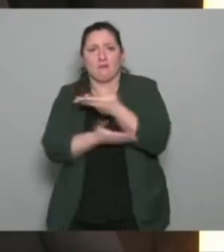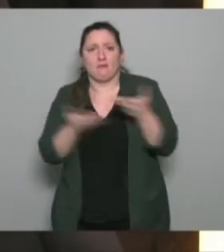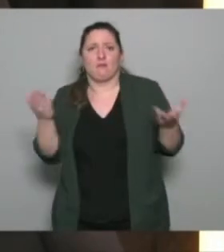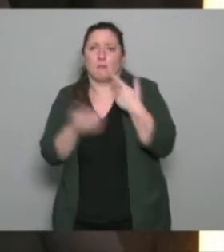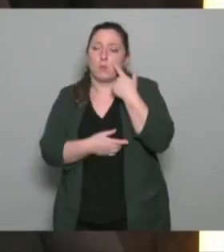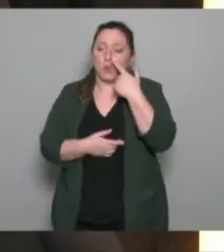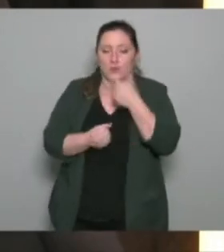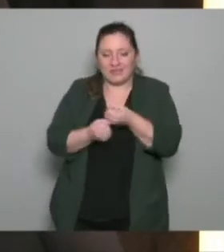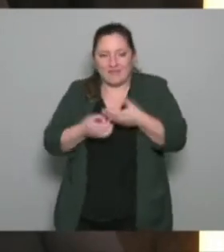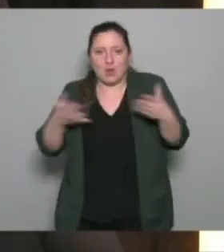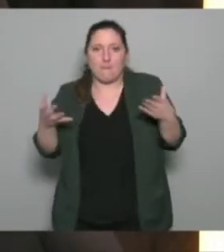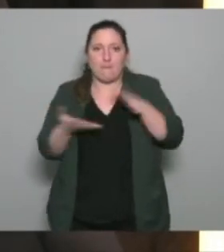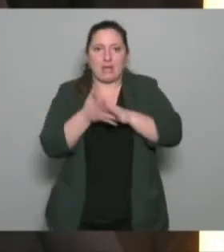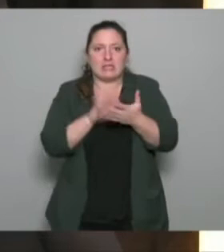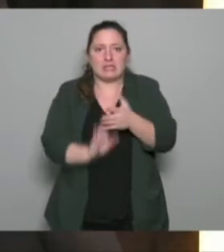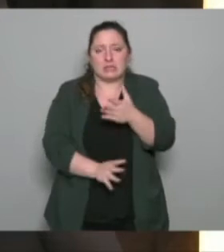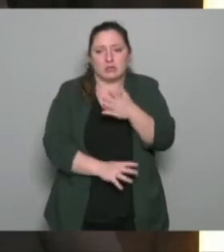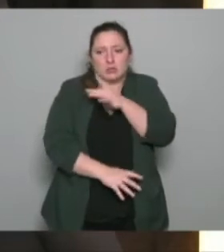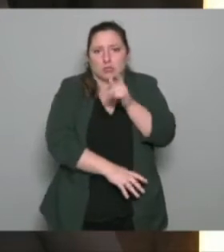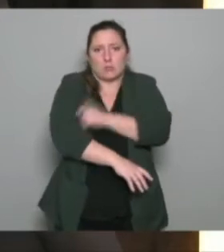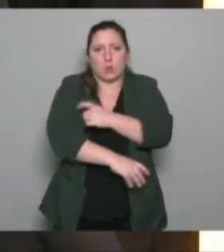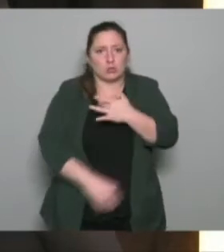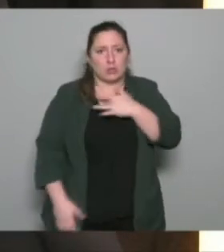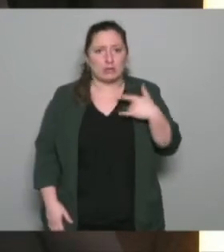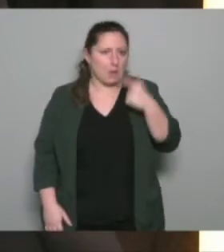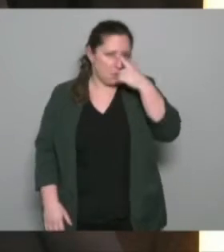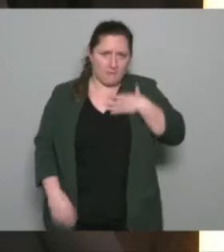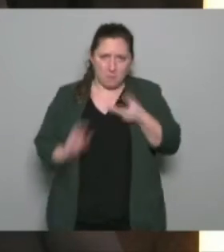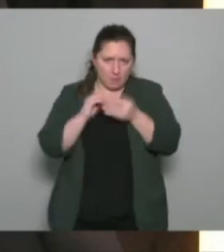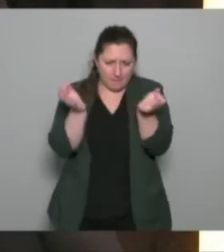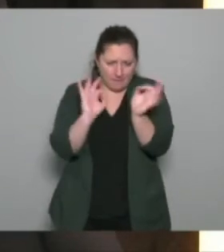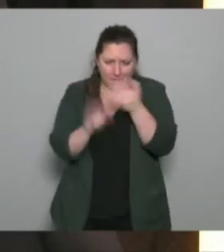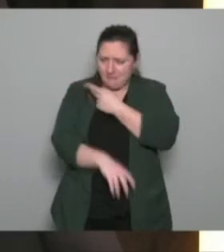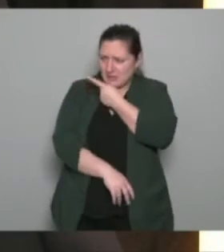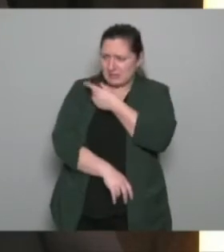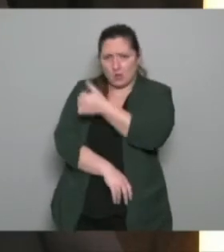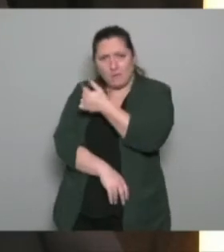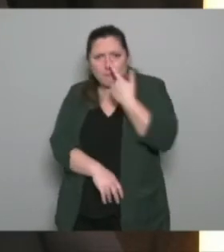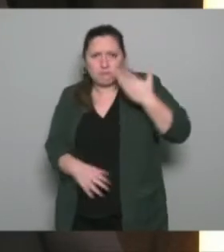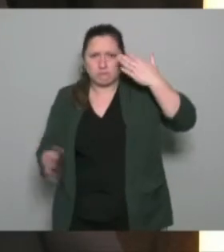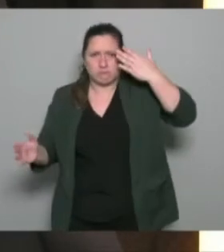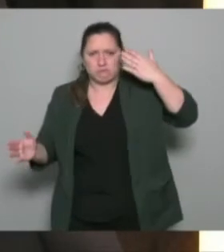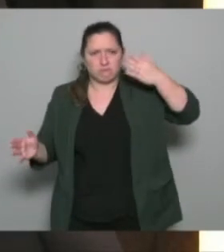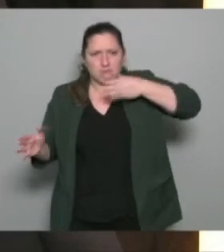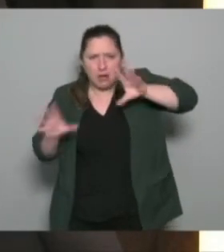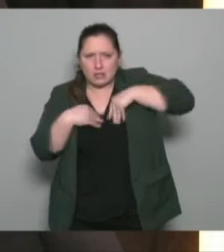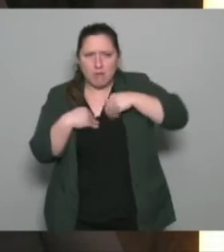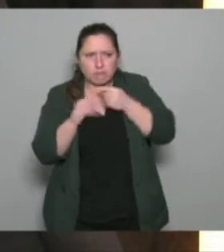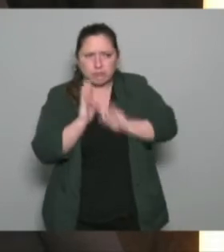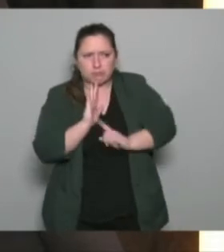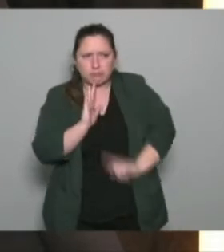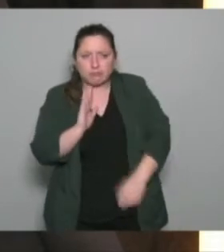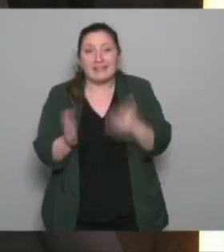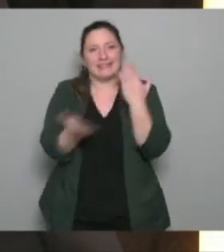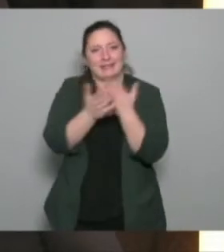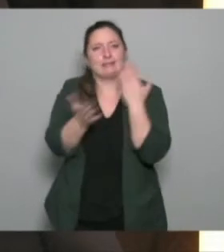pratiques sport santé je pense que le médecin à mon avis il n aucun souci pour qu'il prescrive s'il ce travail